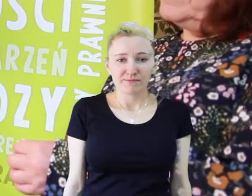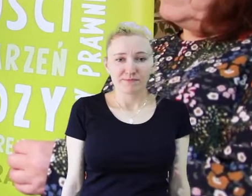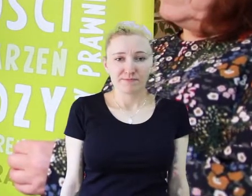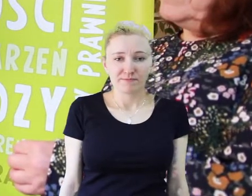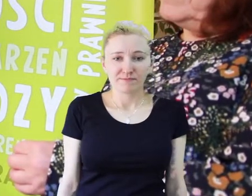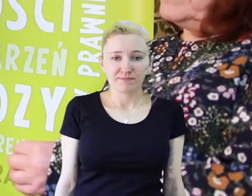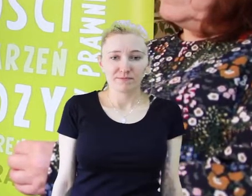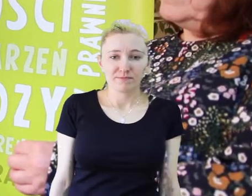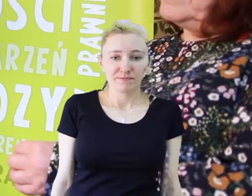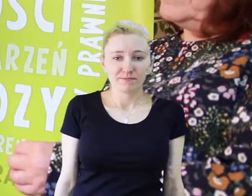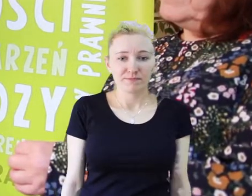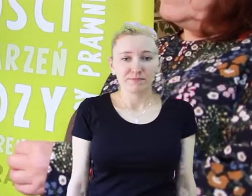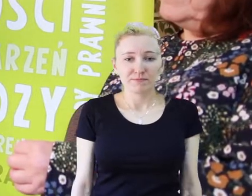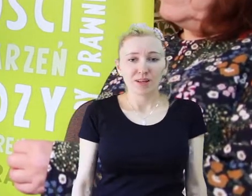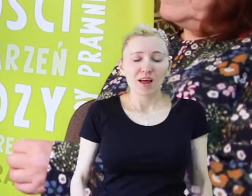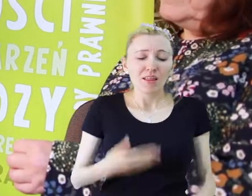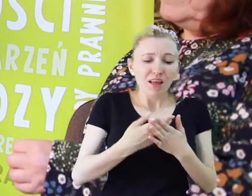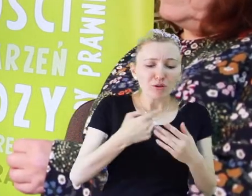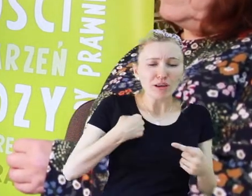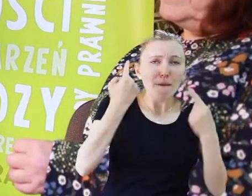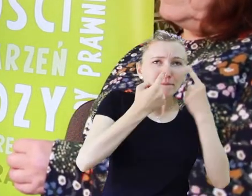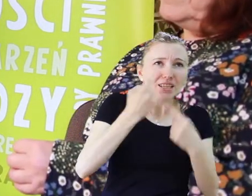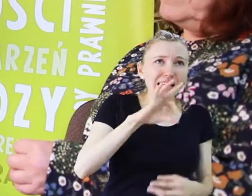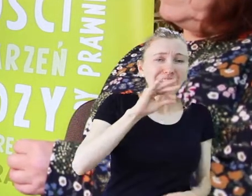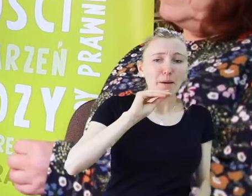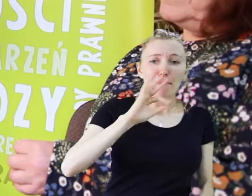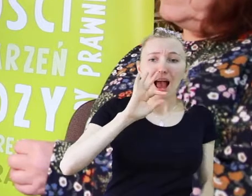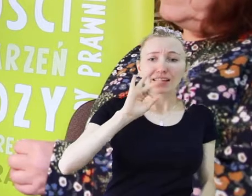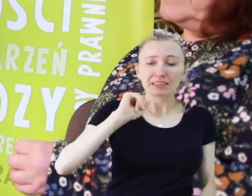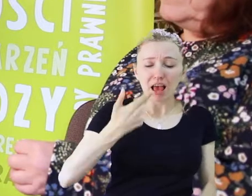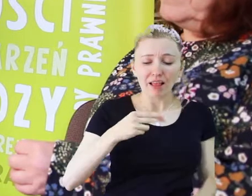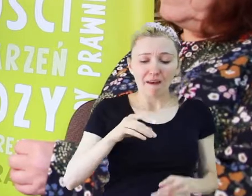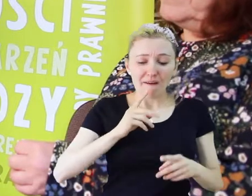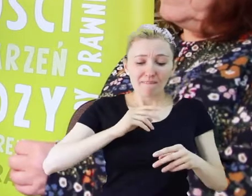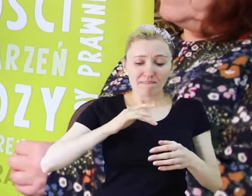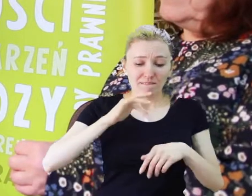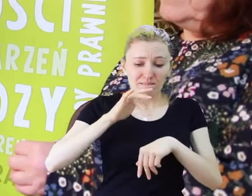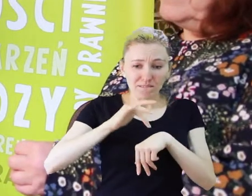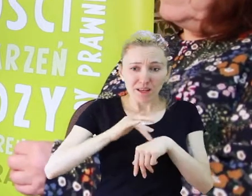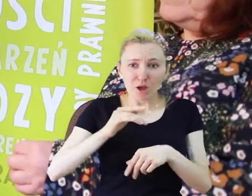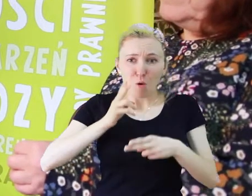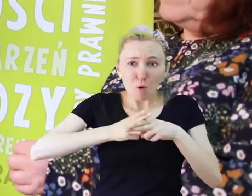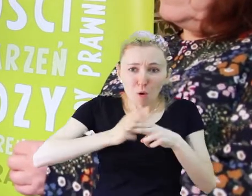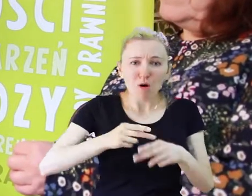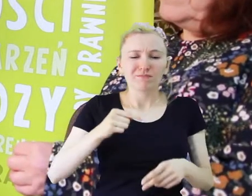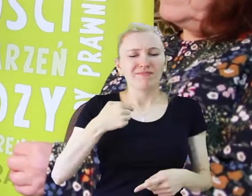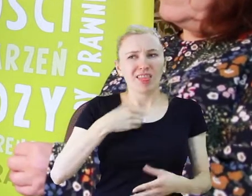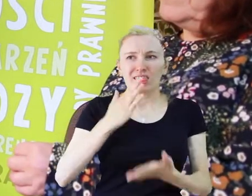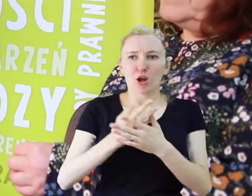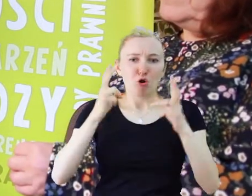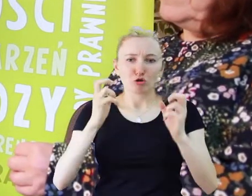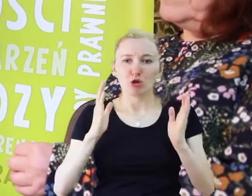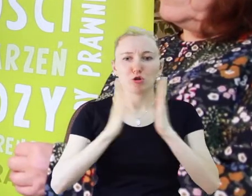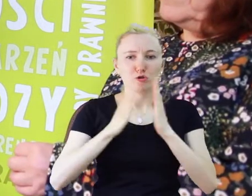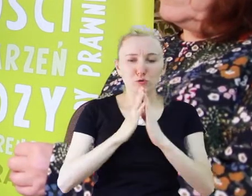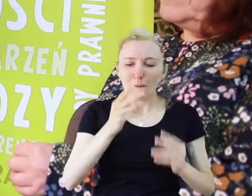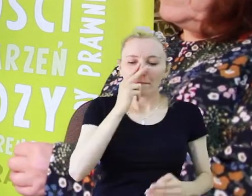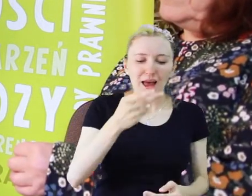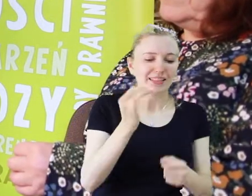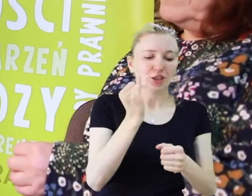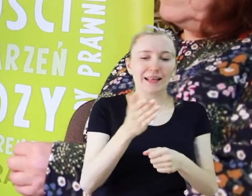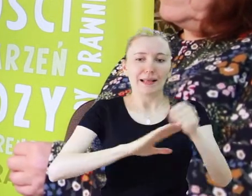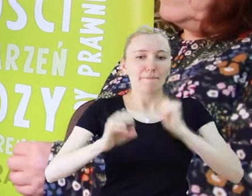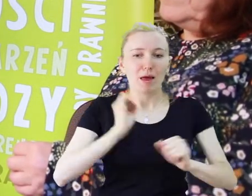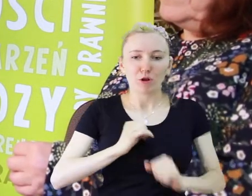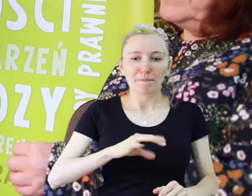które mi pokazały, że można normalnie żyć. Bo ja myślałam, że jak zapadła diagnoza u Sebastiana, że ja mam tylko siedzieć w domu i